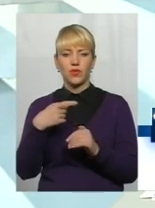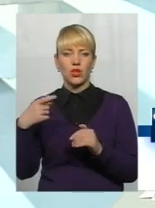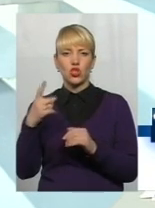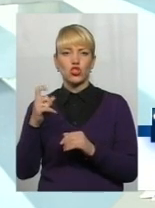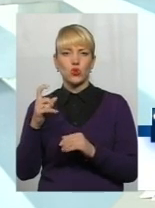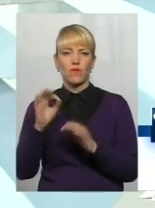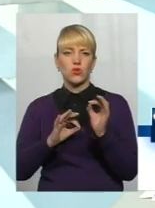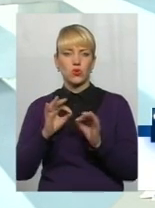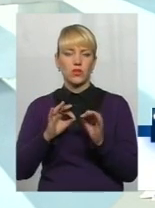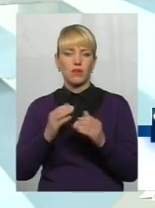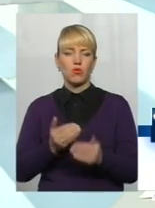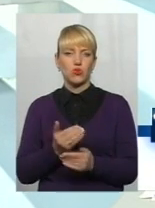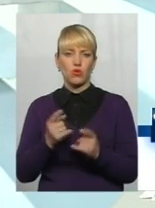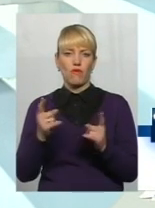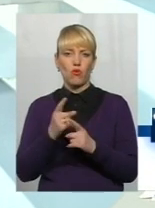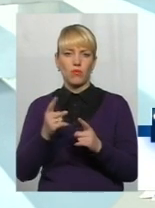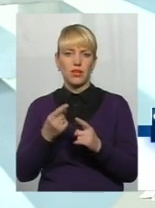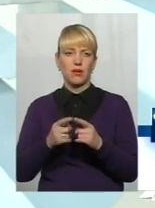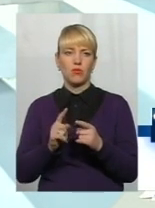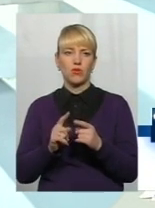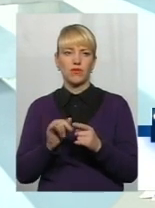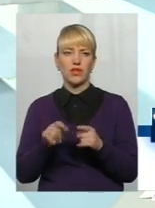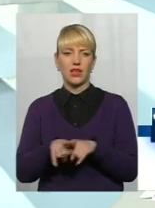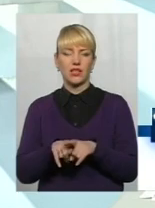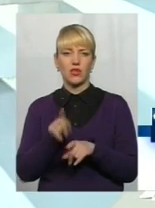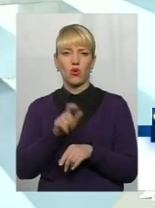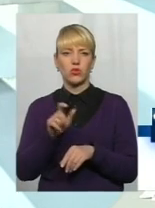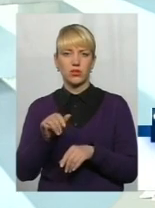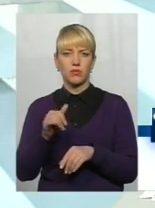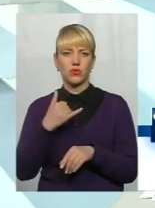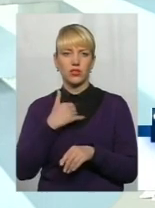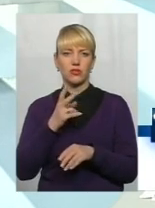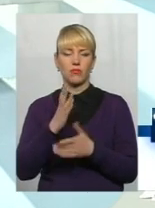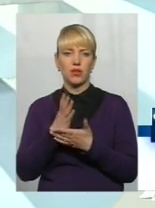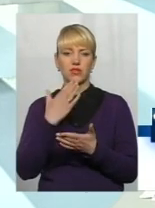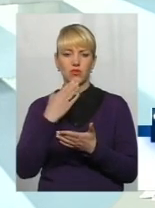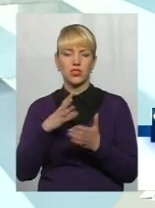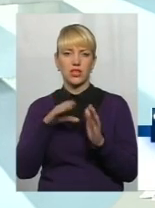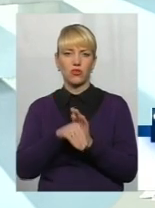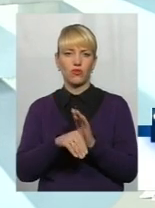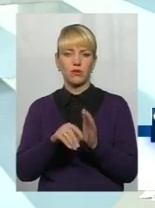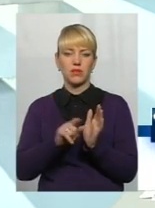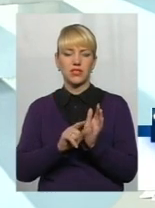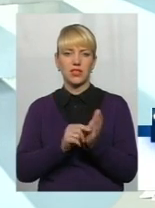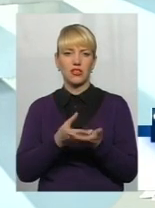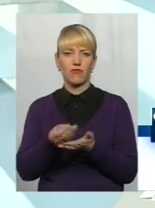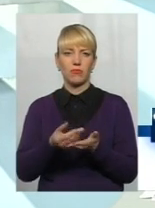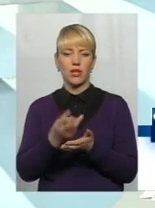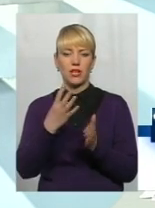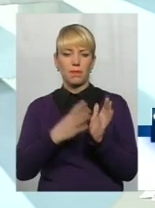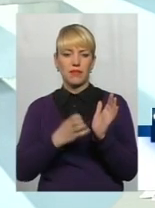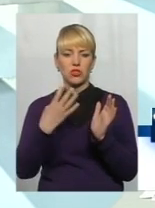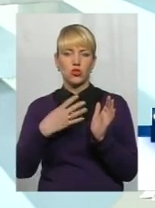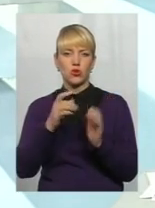% прожиткового мінімуму. І от таких осіб в нас, які мають свої складові пенсійної виплати, 940 в